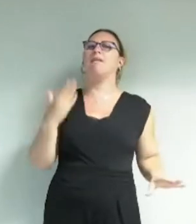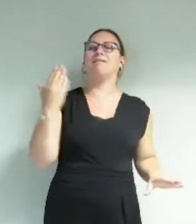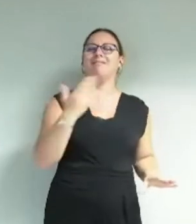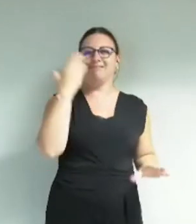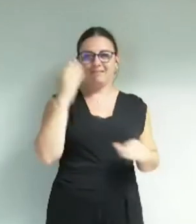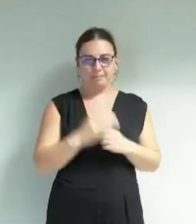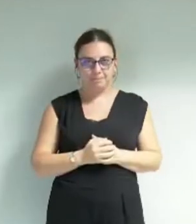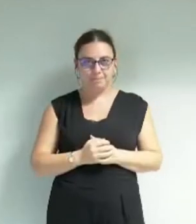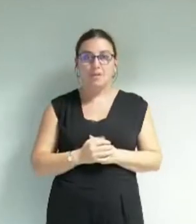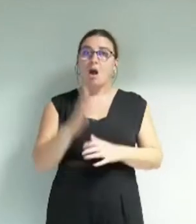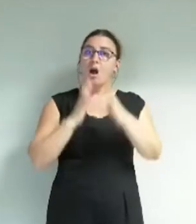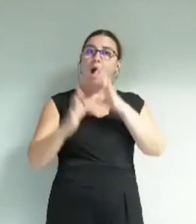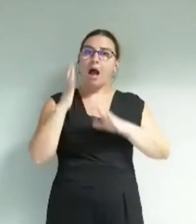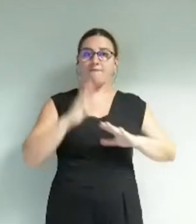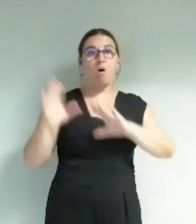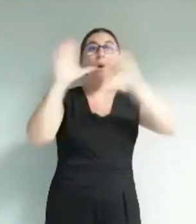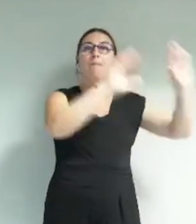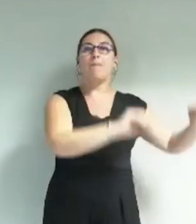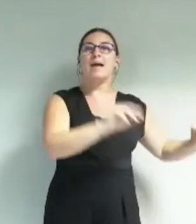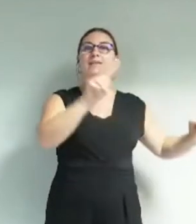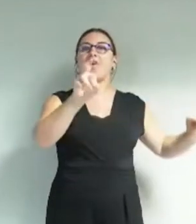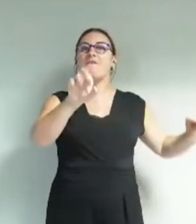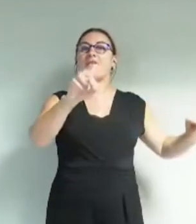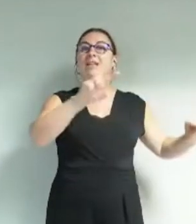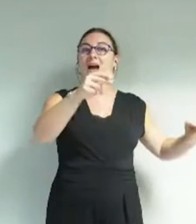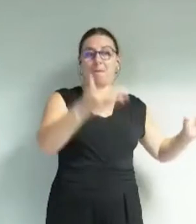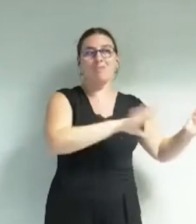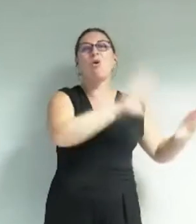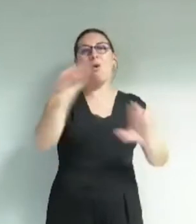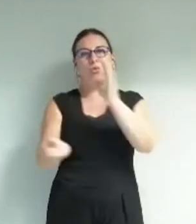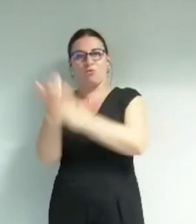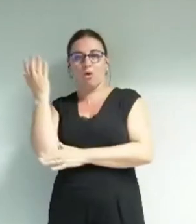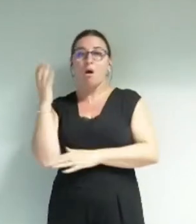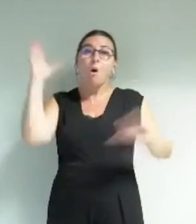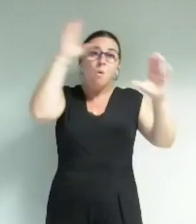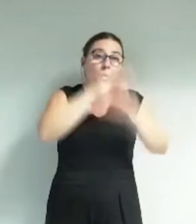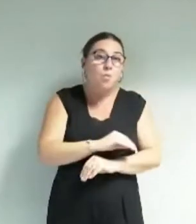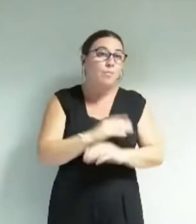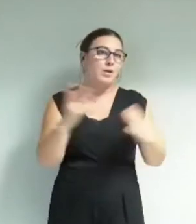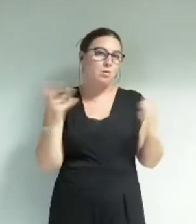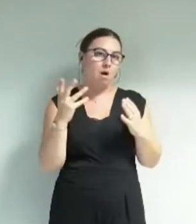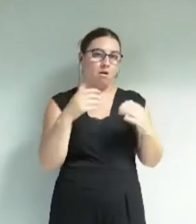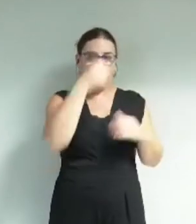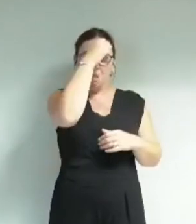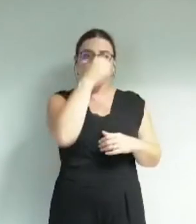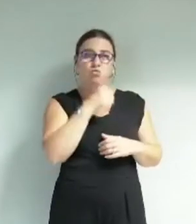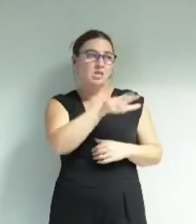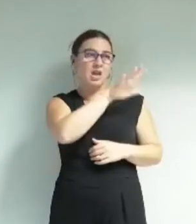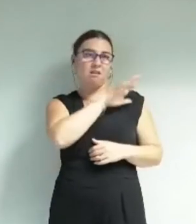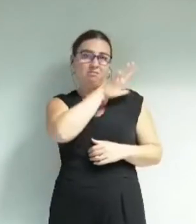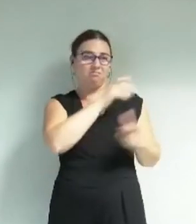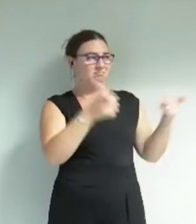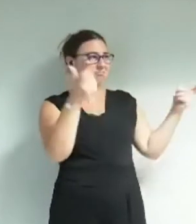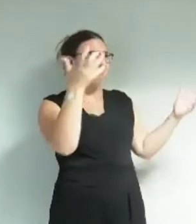'époque donc où le musée était Place de Verdun. Vous omettez de parler de l'état lamentable dans lequel se trouve cet ancien musée